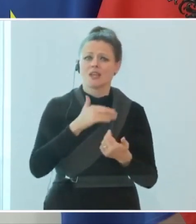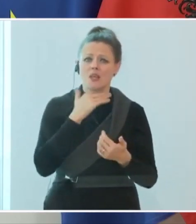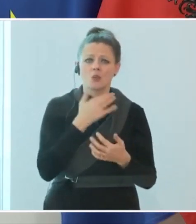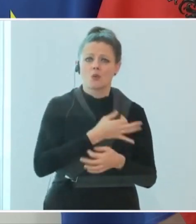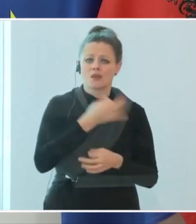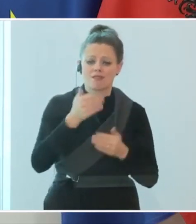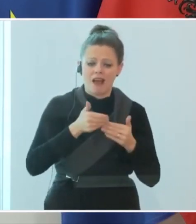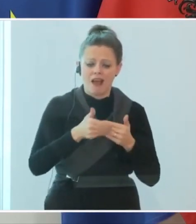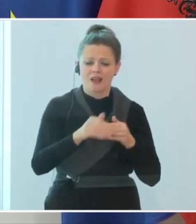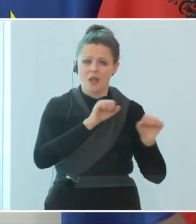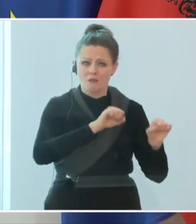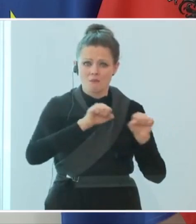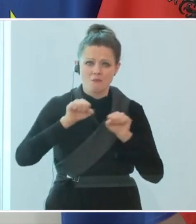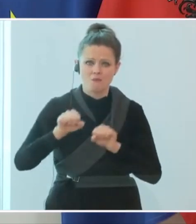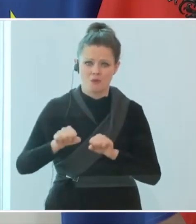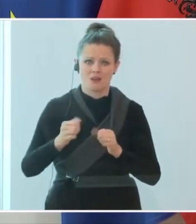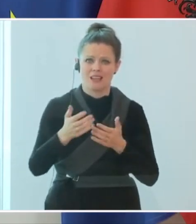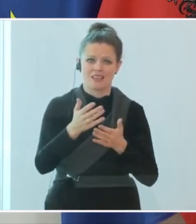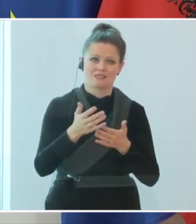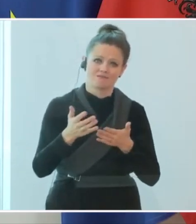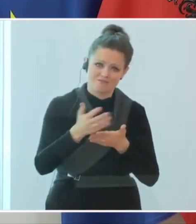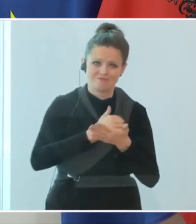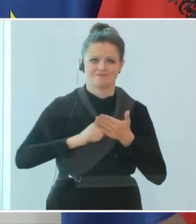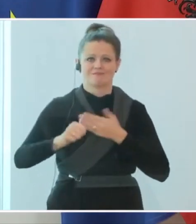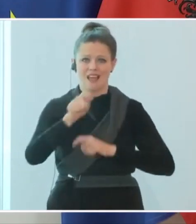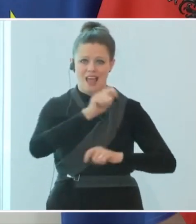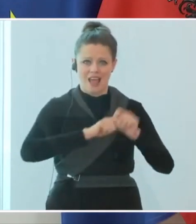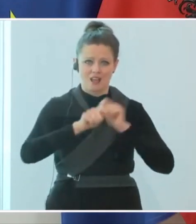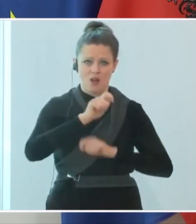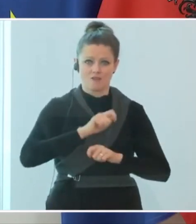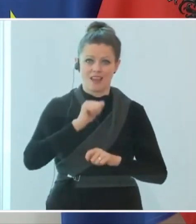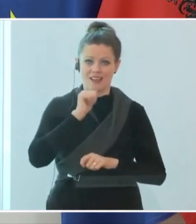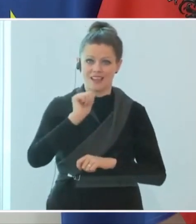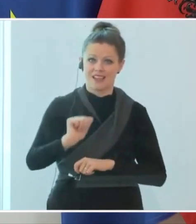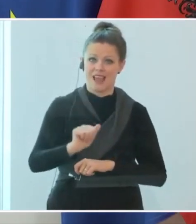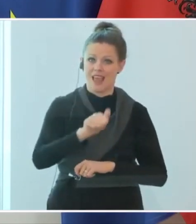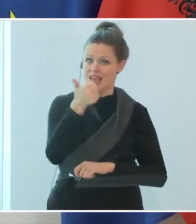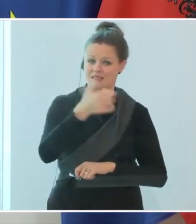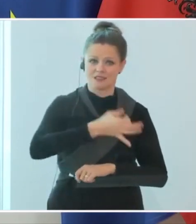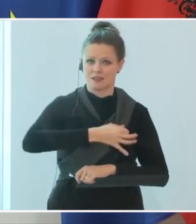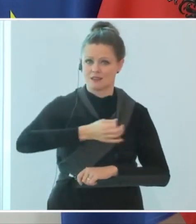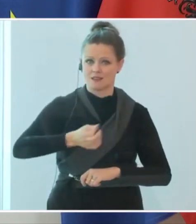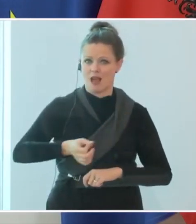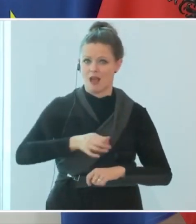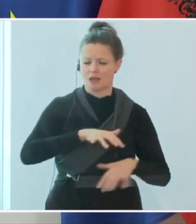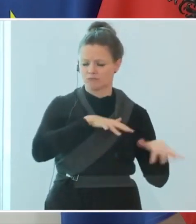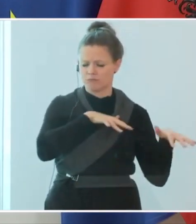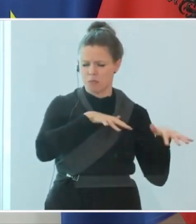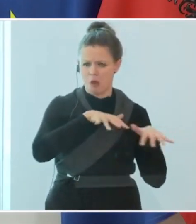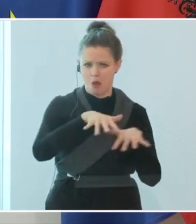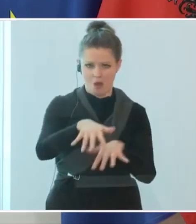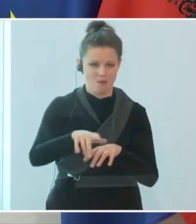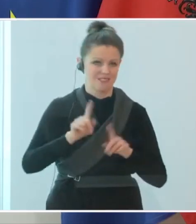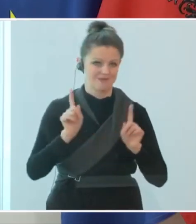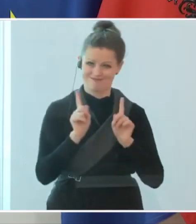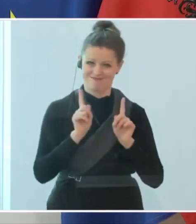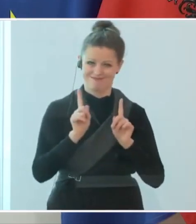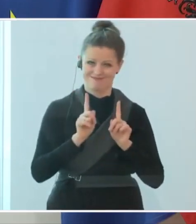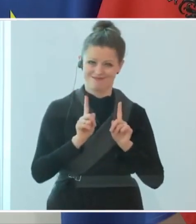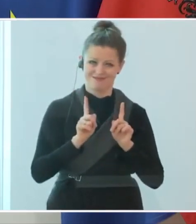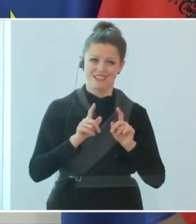Nicht alles am ersten Tag der Möglichkeit versuchen zu nutzen. Es wird sich genug